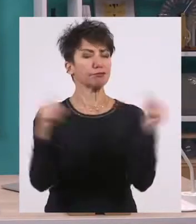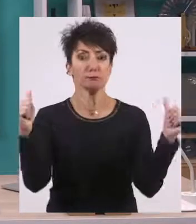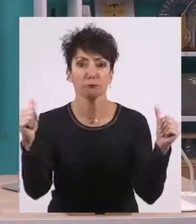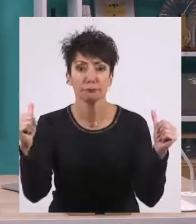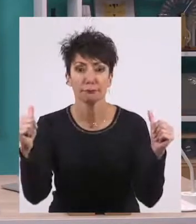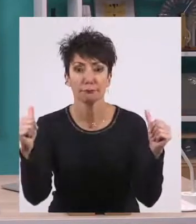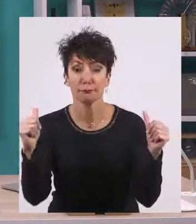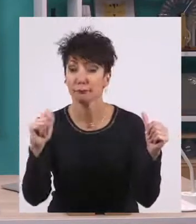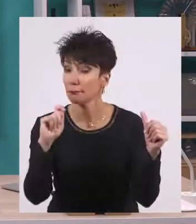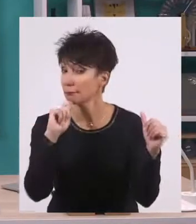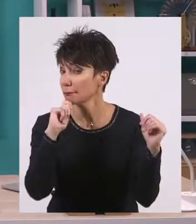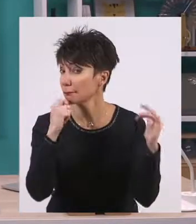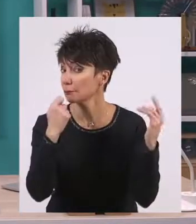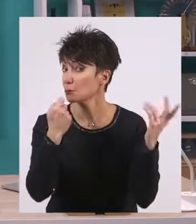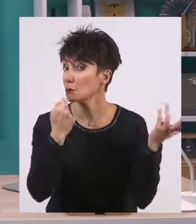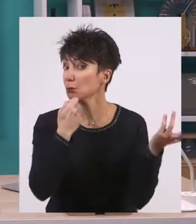μυστηριωδώς εξαφανίστηκε.